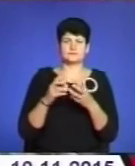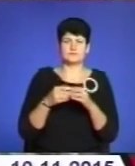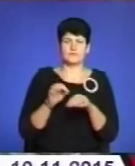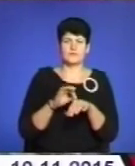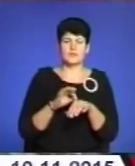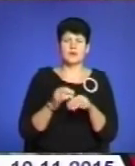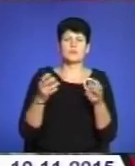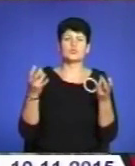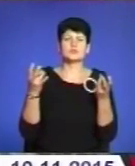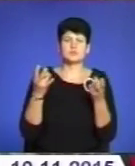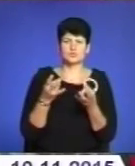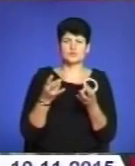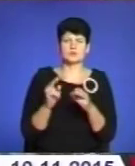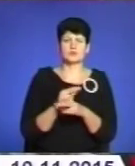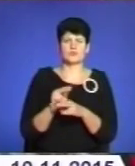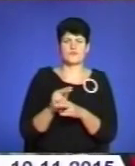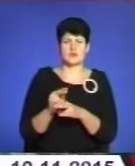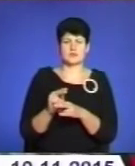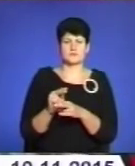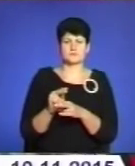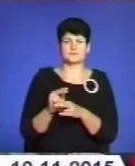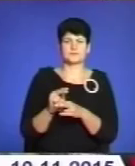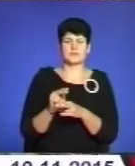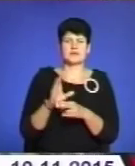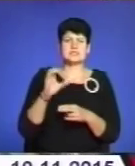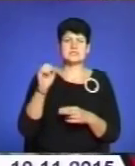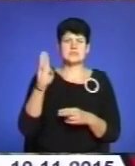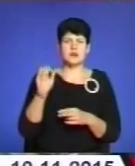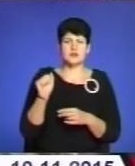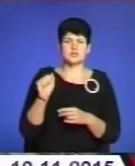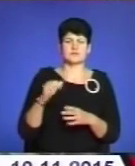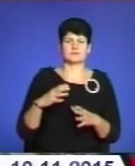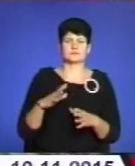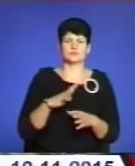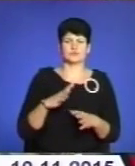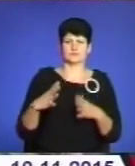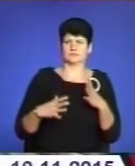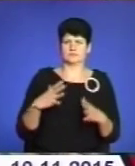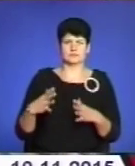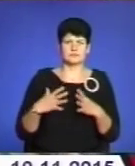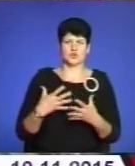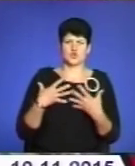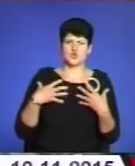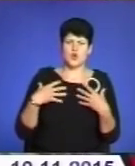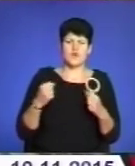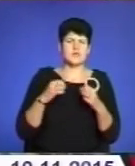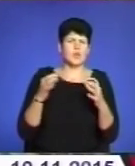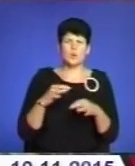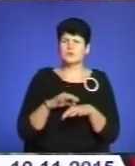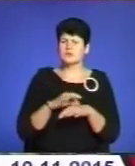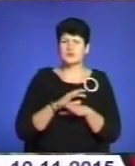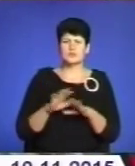які потребують лікування. Саша в нас різ активним, здоровим, ніколи він нас не хворів.